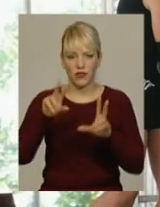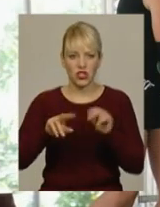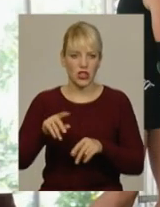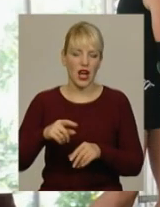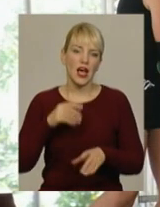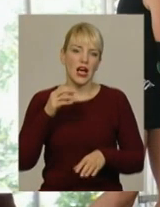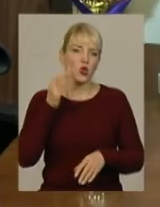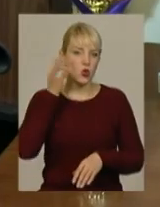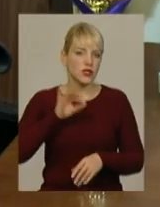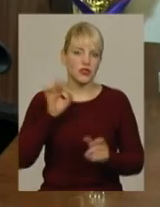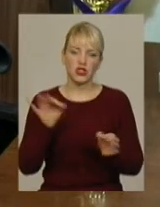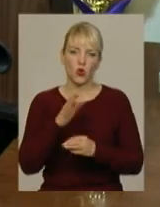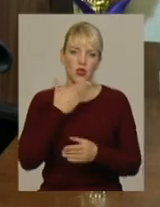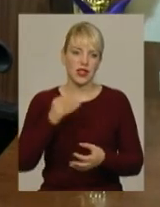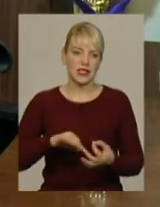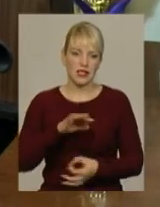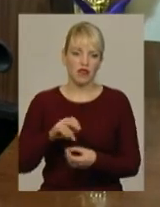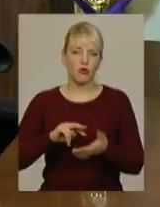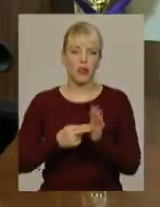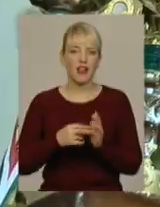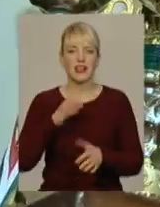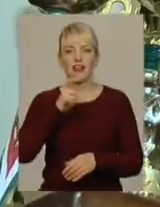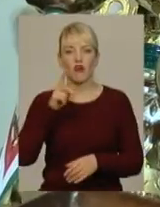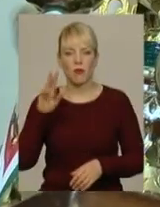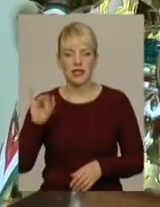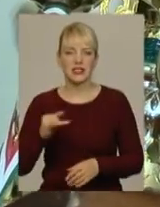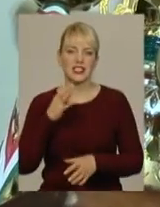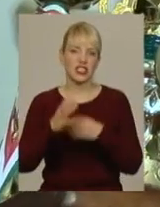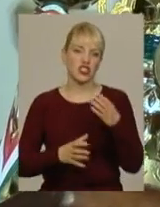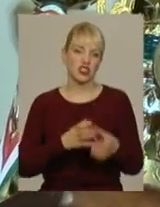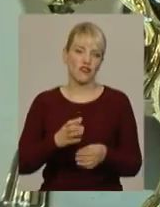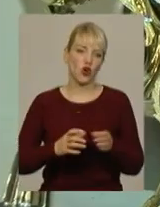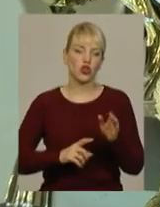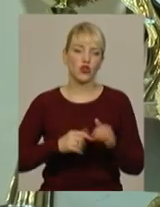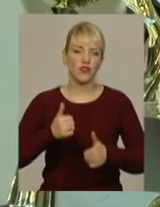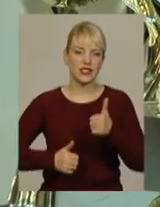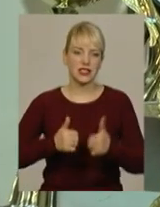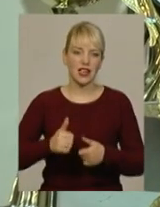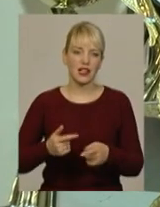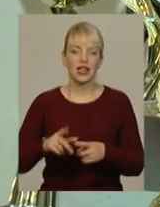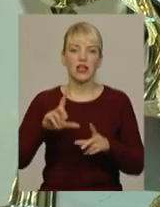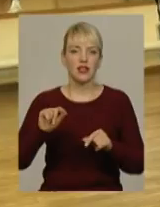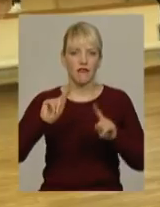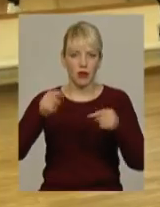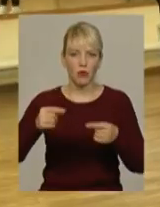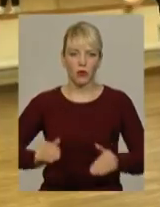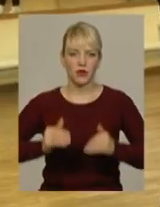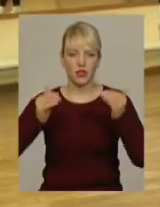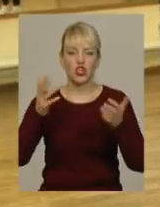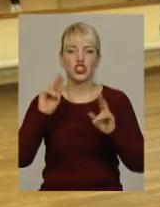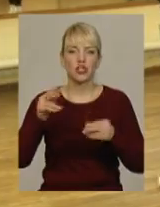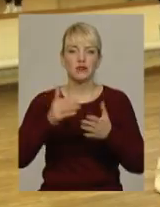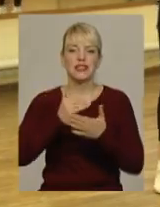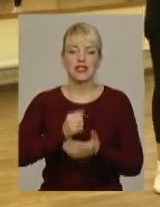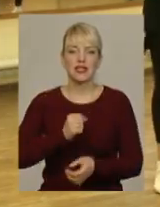ніколи не зайвий. Тим паче, коли в планах європейські та світові старти. Де, каже Наталія Мельнікова, вимоги з кожним роком підвищуються. Чим старше вони